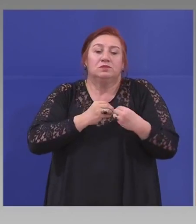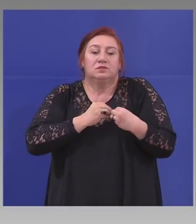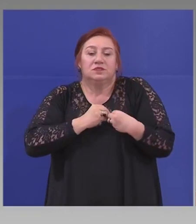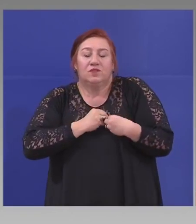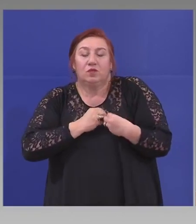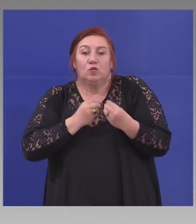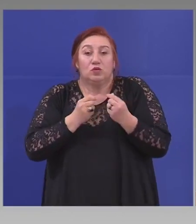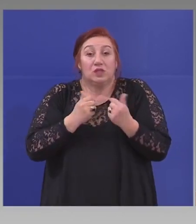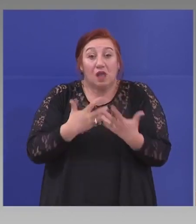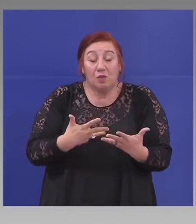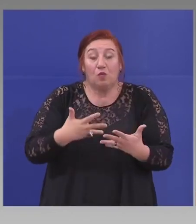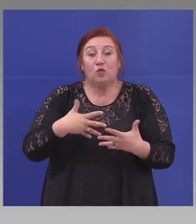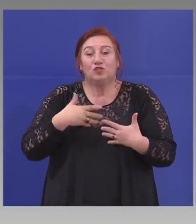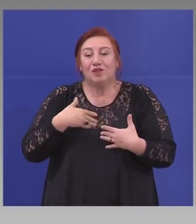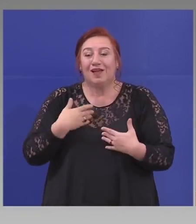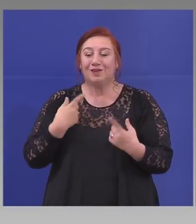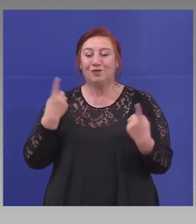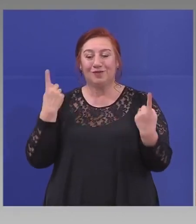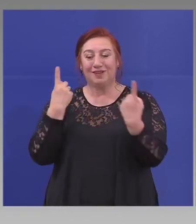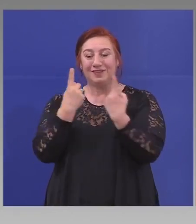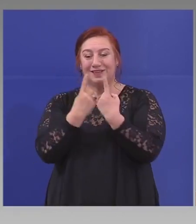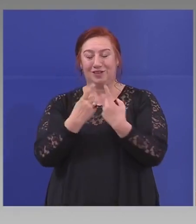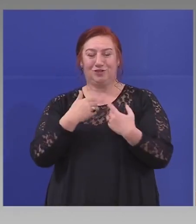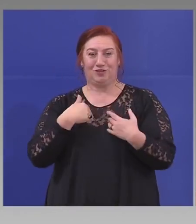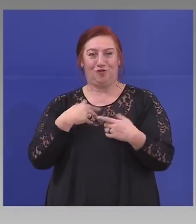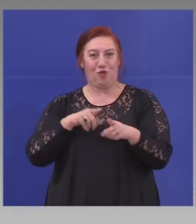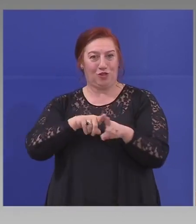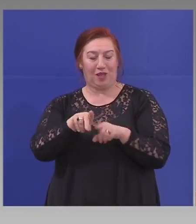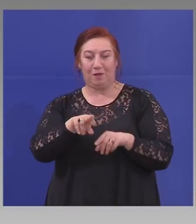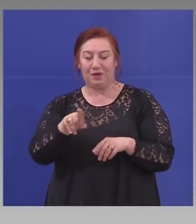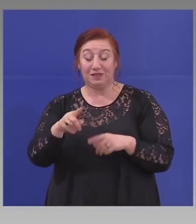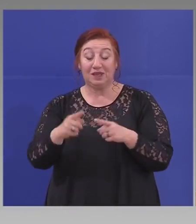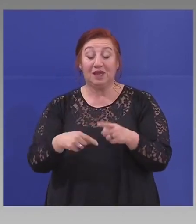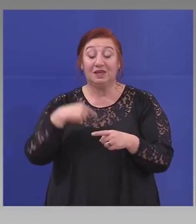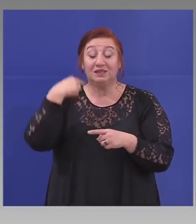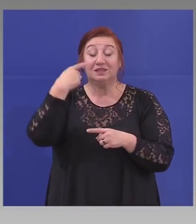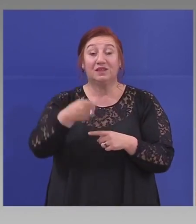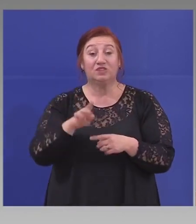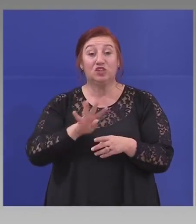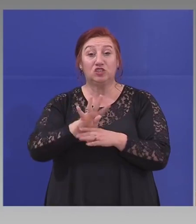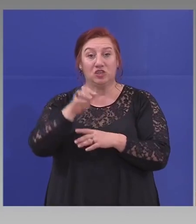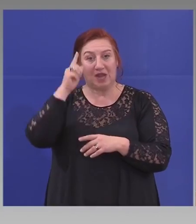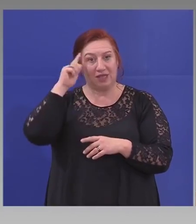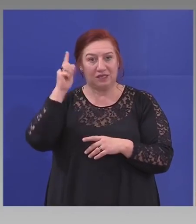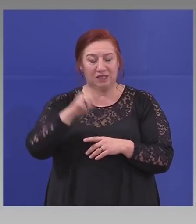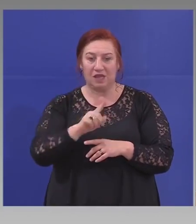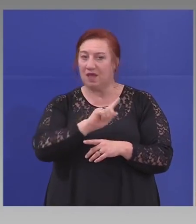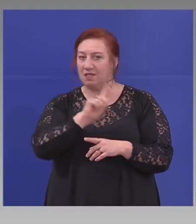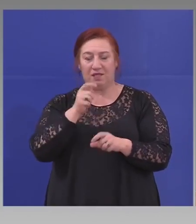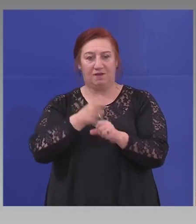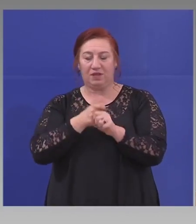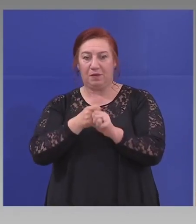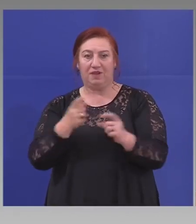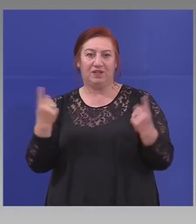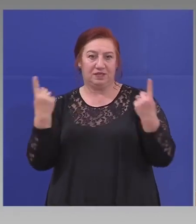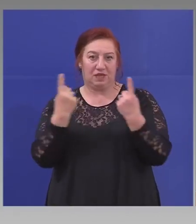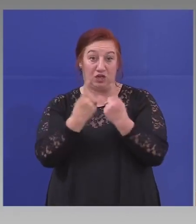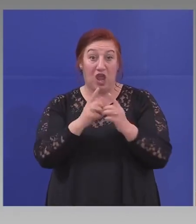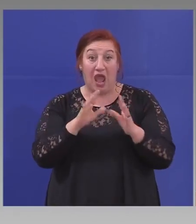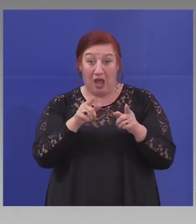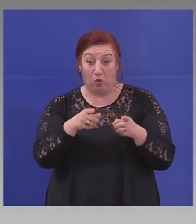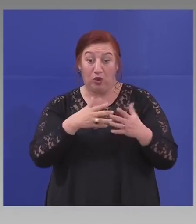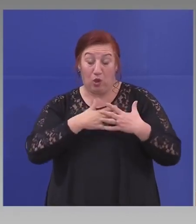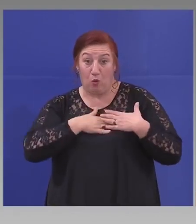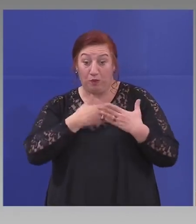желанието да се видят с близките си, в следващите 14 дни не трябва да го правят. Ако ги обичат. Ако не ги обичат,